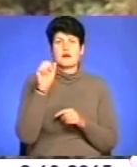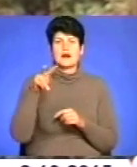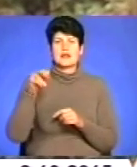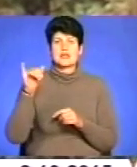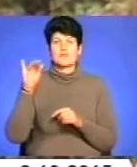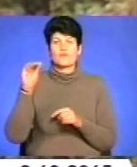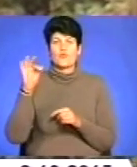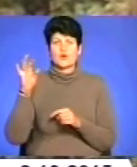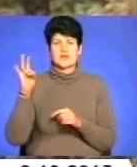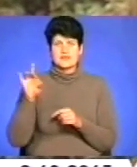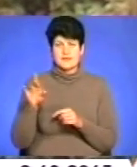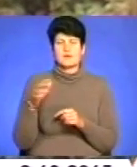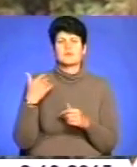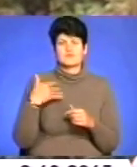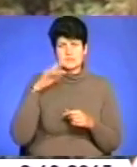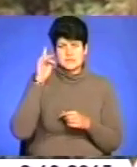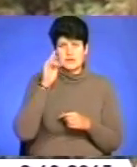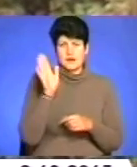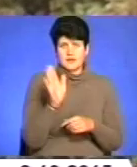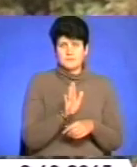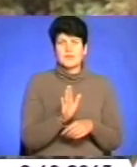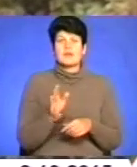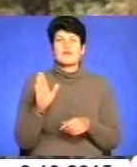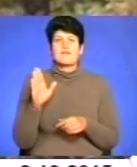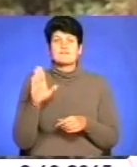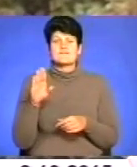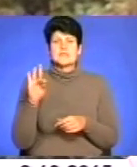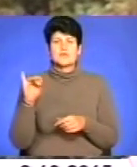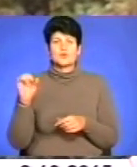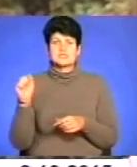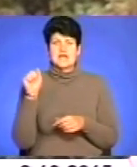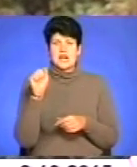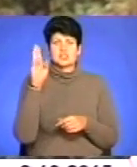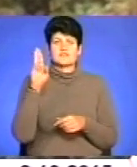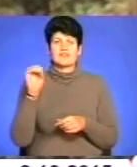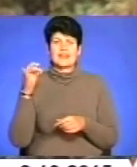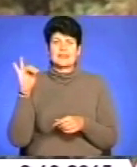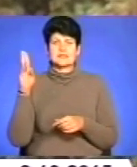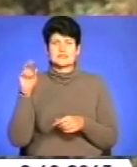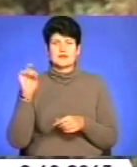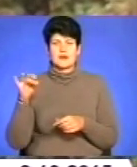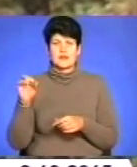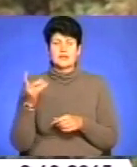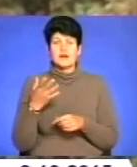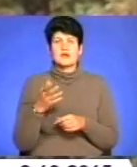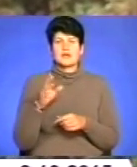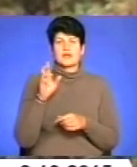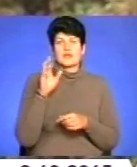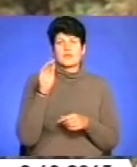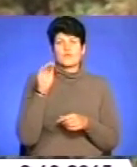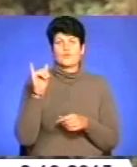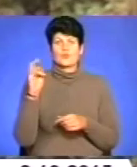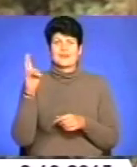H1N1, він нам знайомий вже. Вірус А – Швейцарія, H3N3 і вірус Б – Фукет.